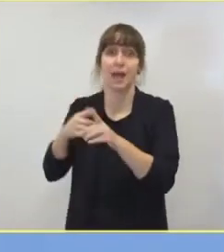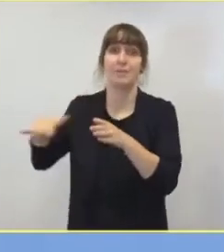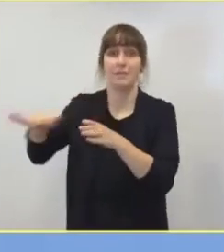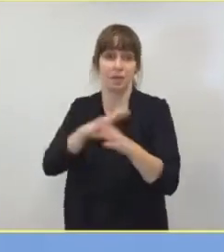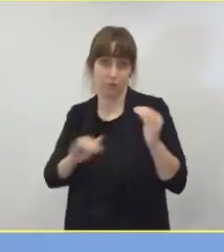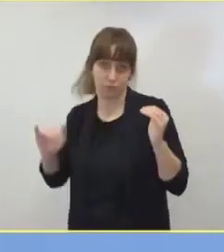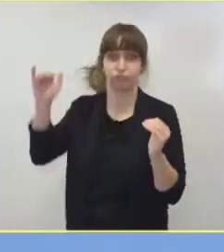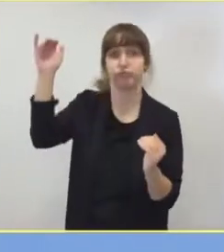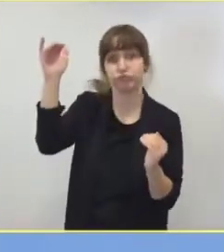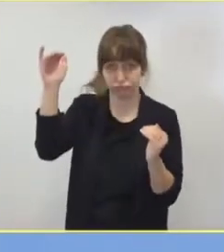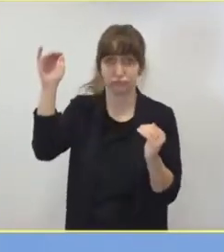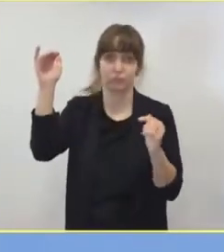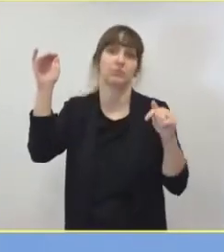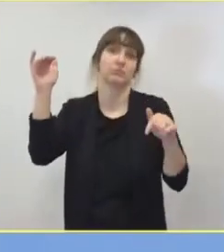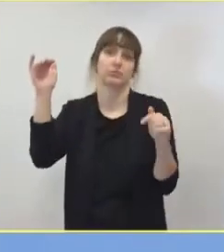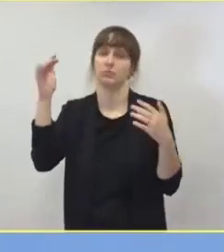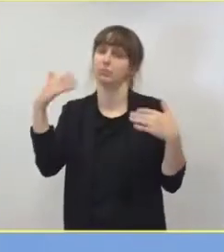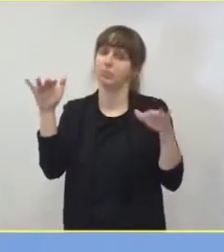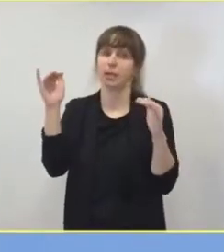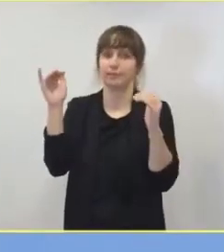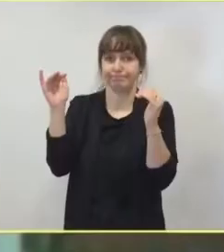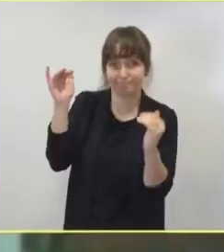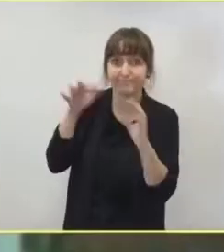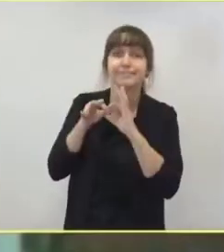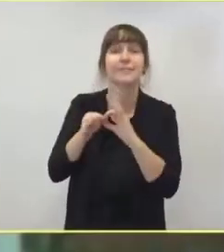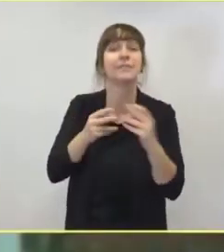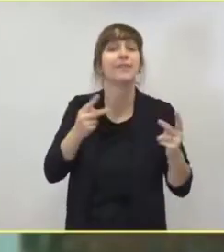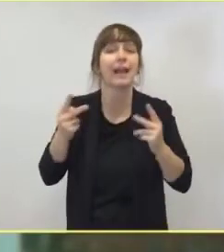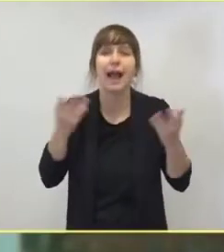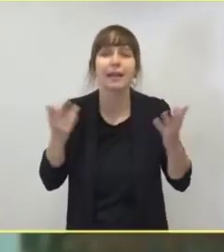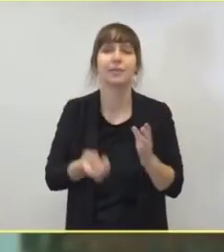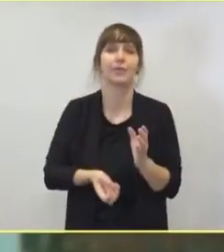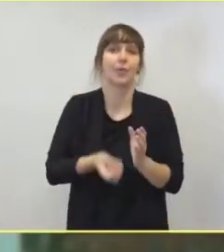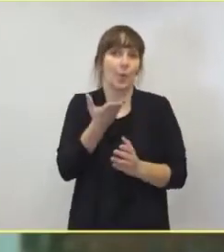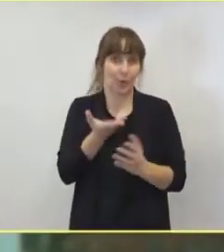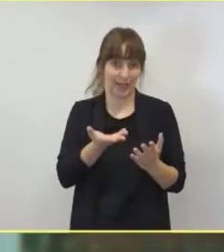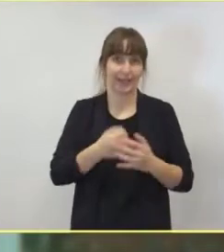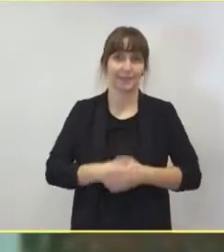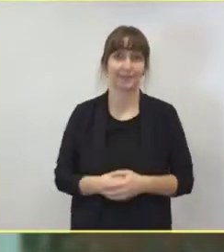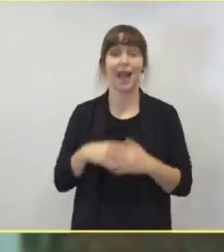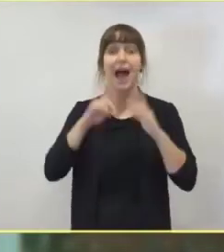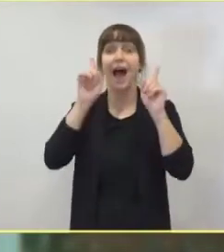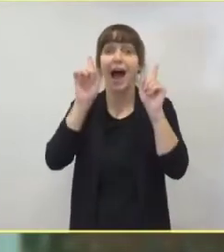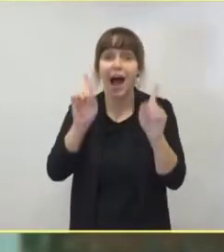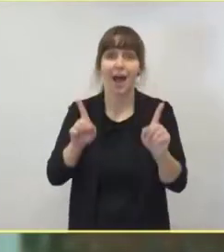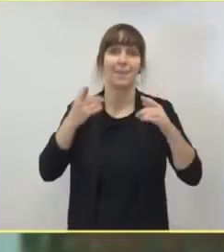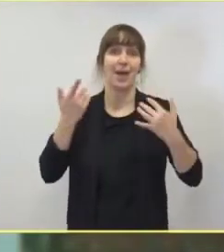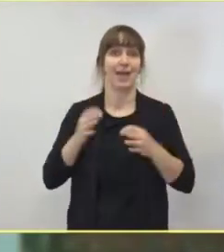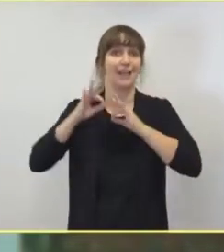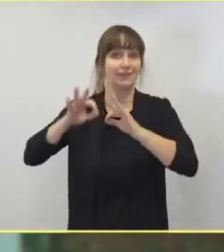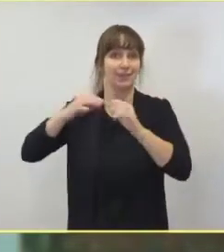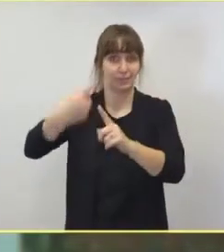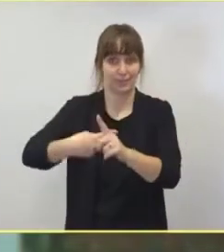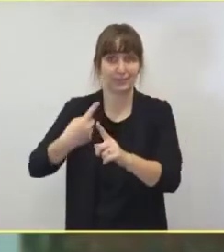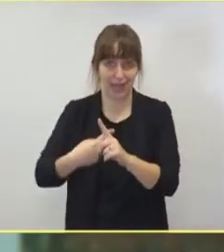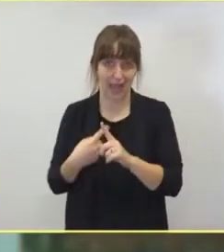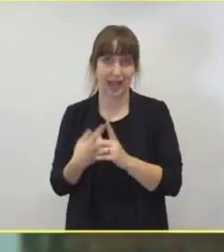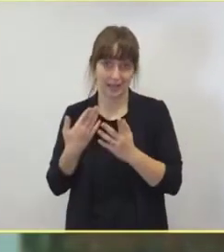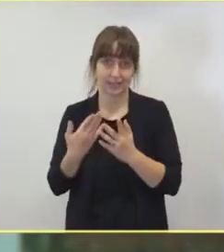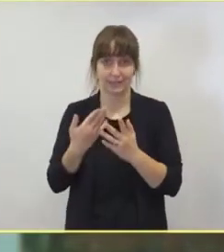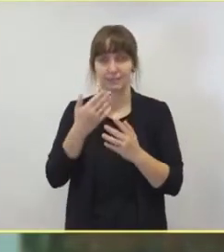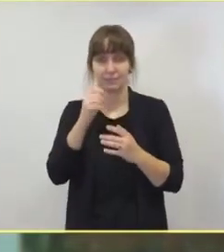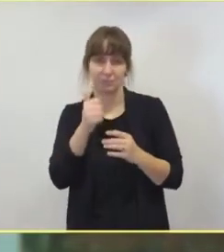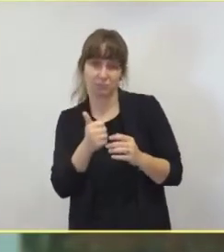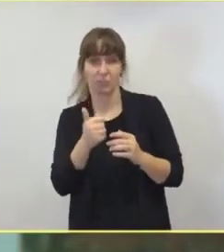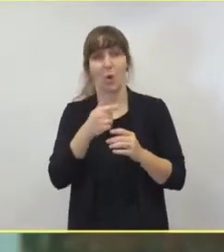deutlich unter den Vergleichszahlen vom Frühjahr. Bleibt die Dynamik bei derzeit 100 zusätzlichen Covid